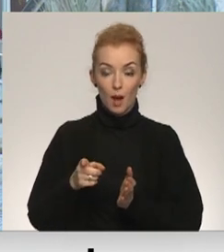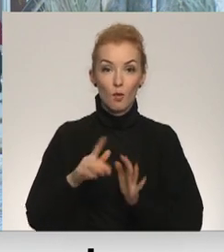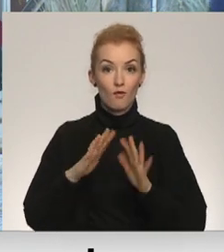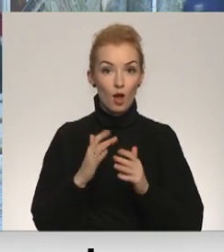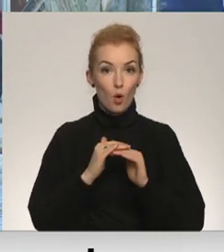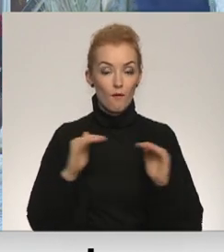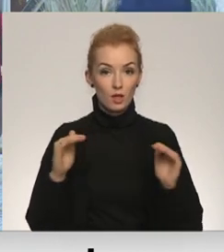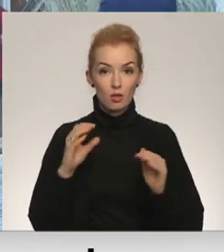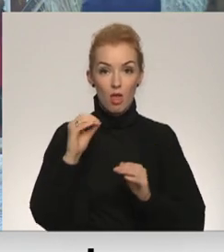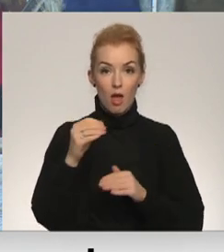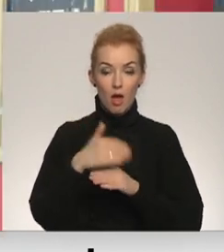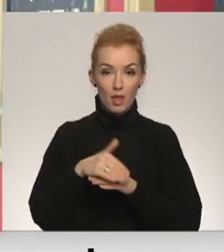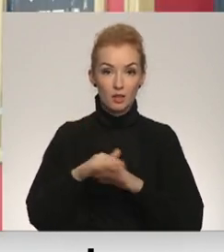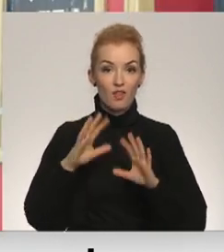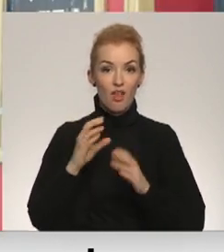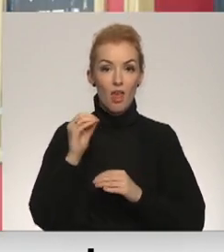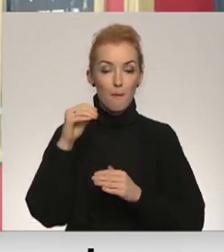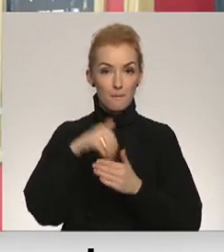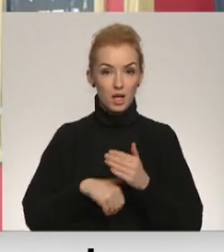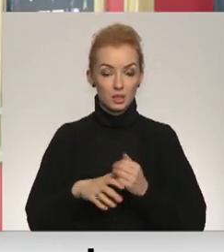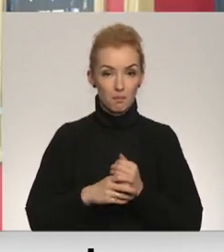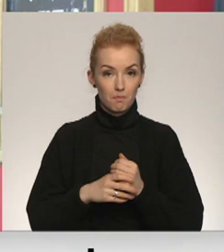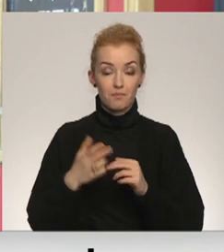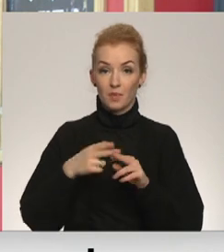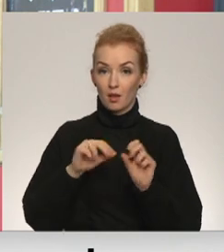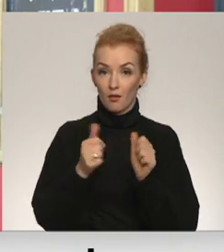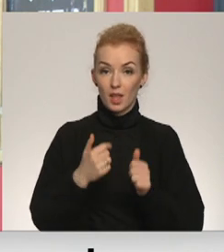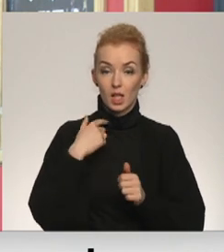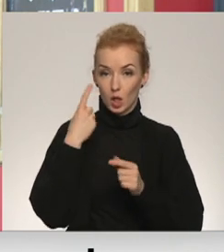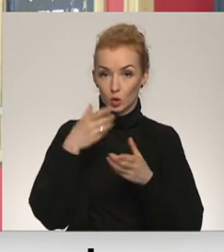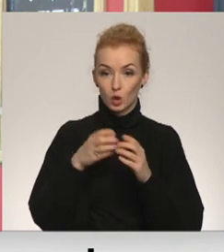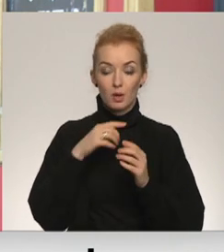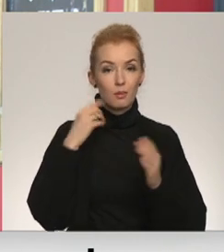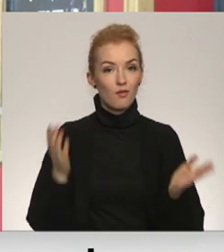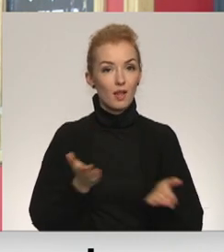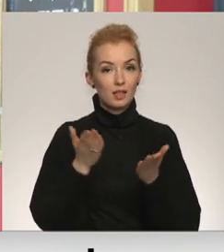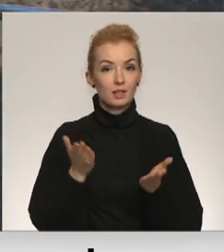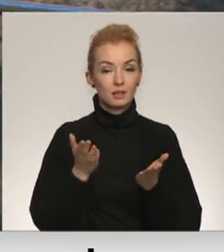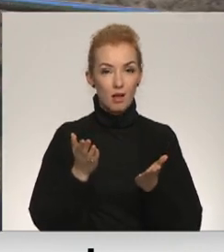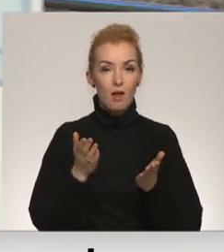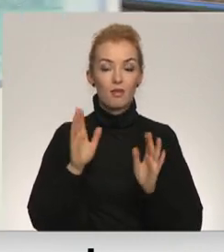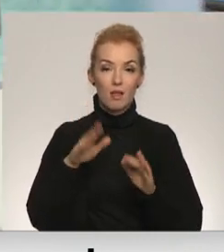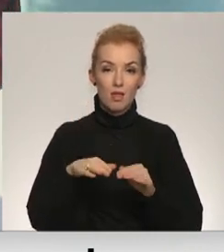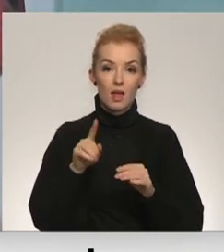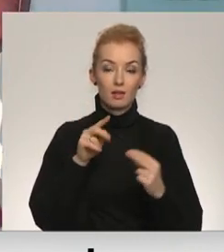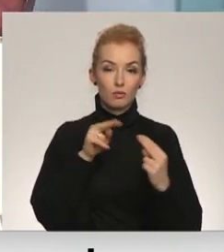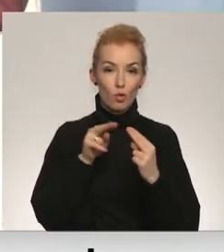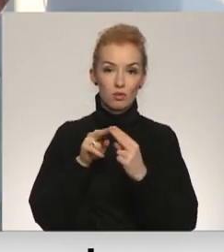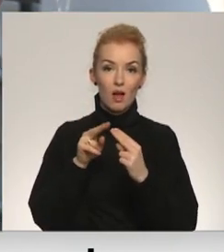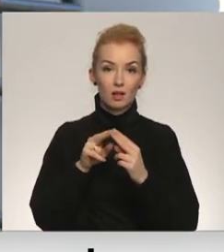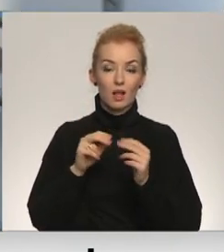oficiālai e-adresē vai e-pastam. Tādējā Rīgas doma vēl sveicināt videi draucīgāku saziņu ar